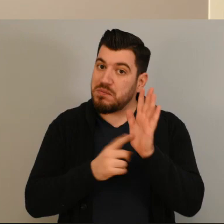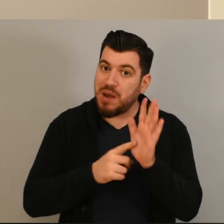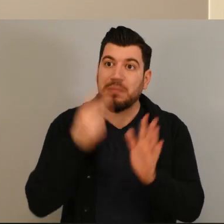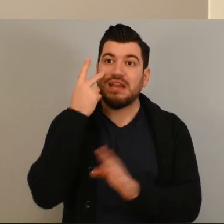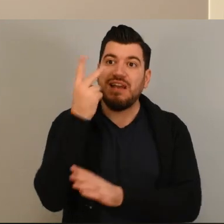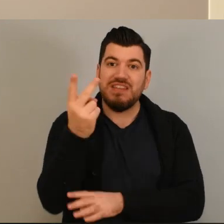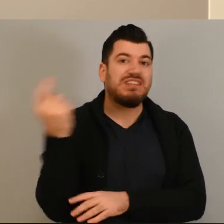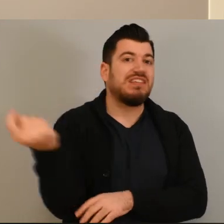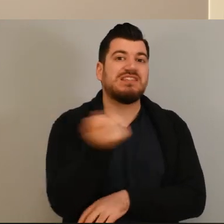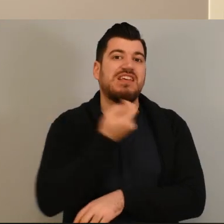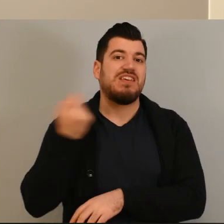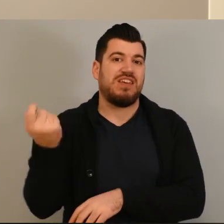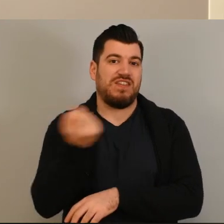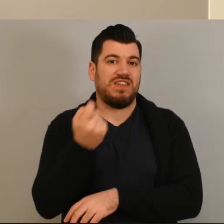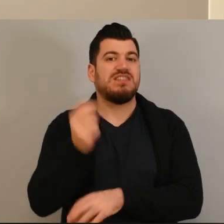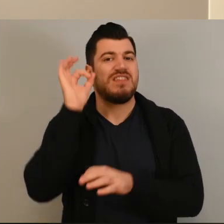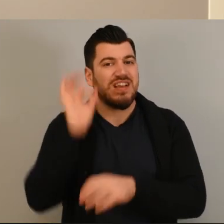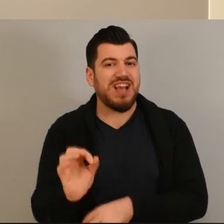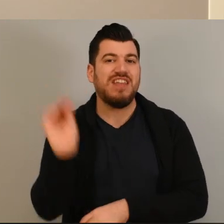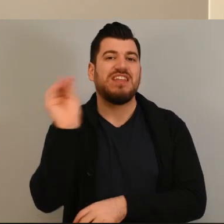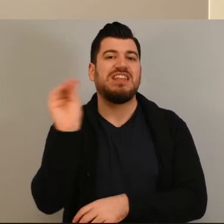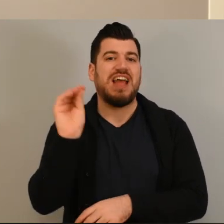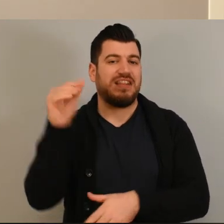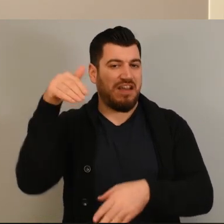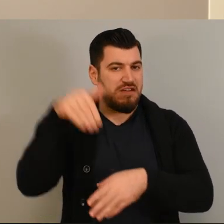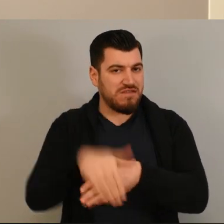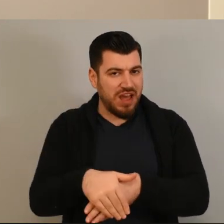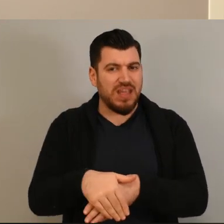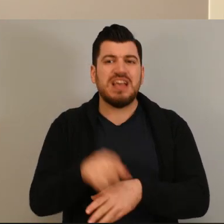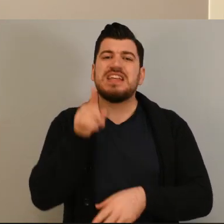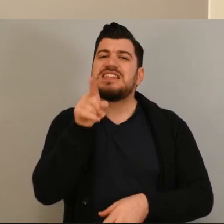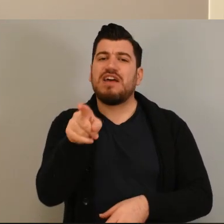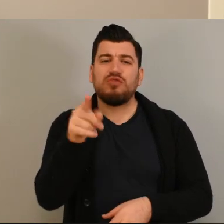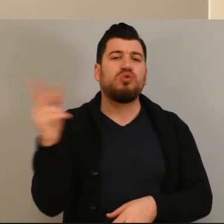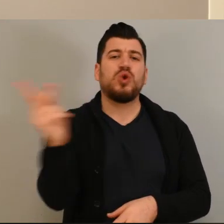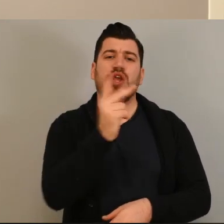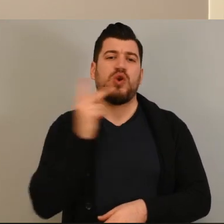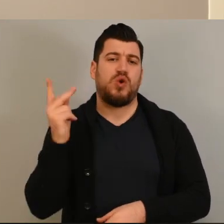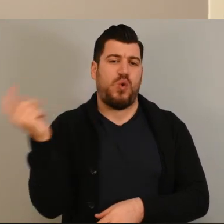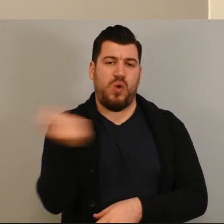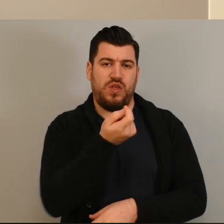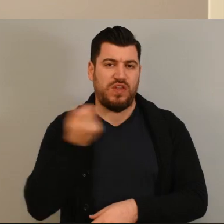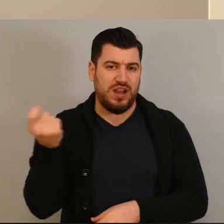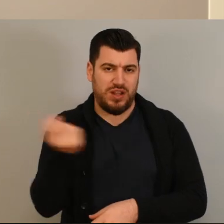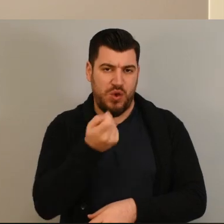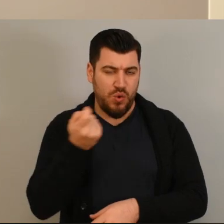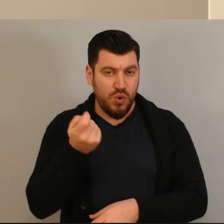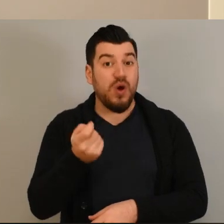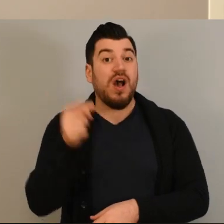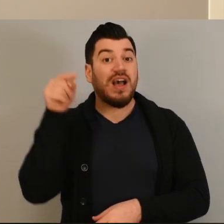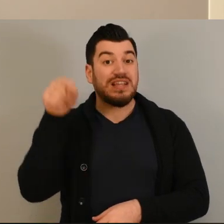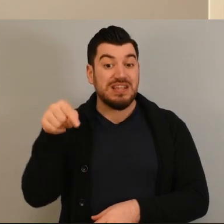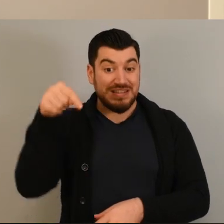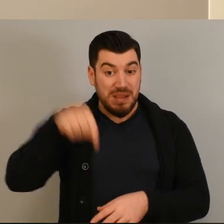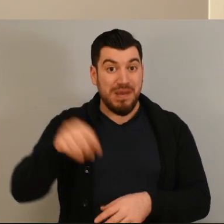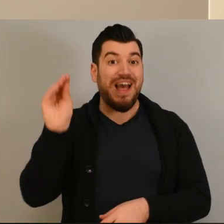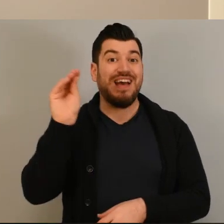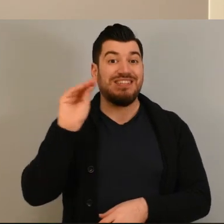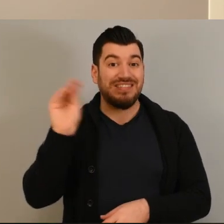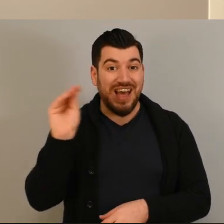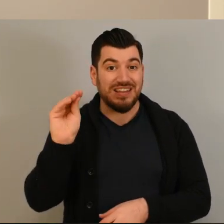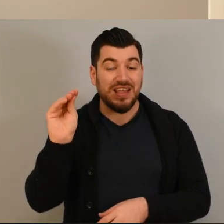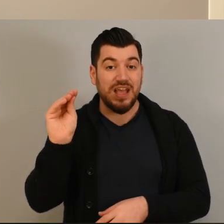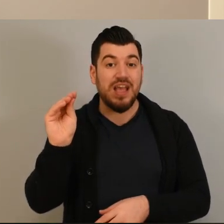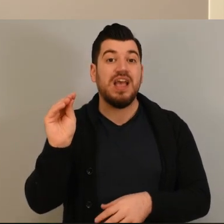βραδάκι, σε αυτό το ενημερωτικό εβδομαδιαίο κοινωνικό μας Δελτίο Ειδήσεων, Τετάρτη σήμερα, 19 Φλεβάρη του